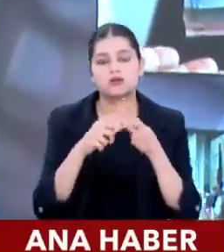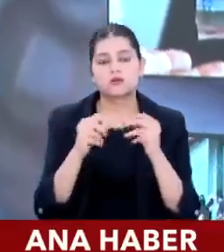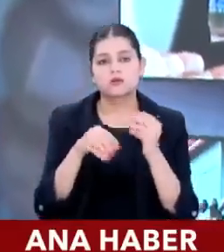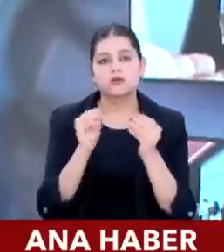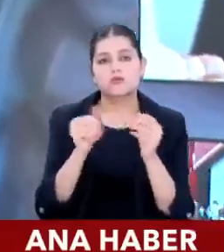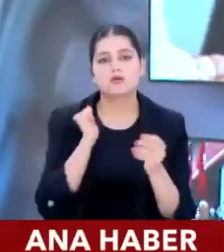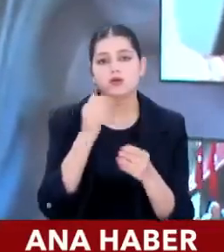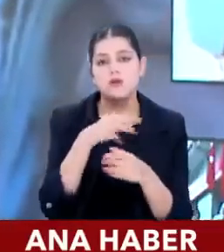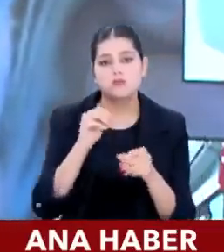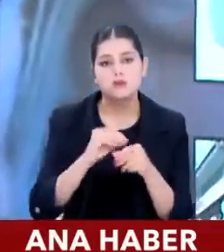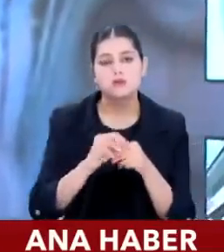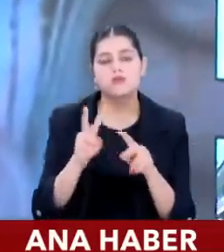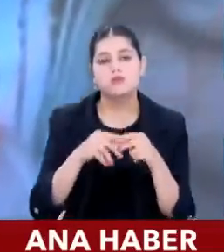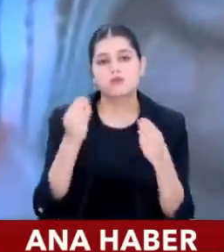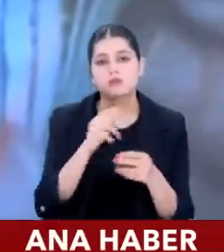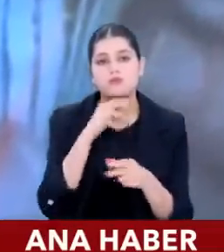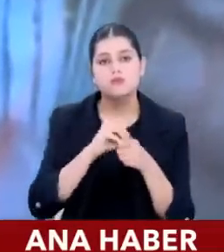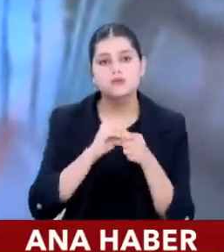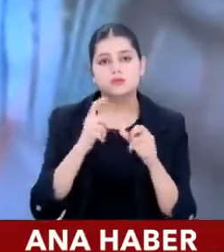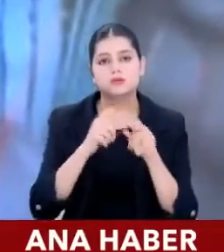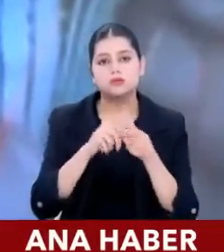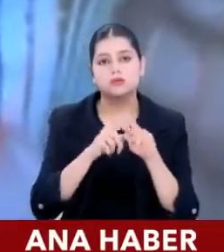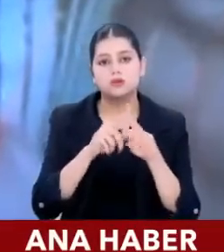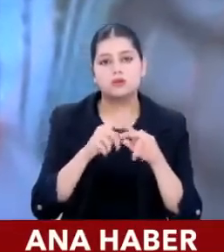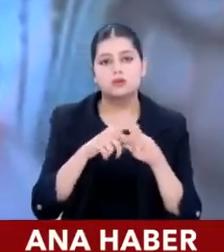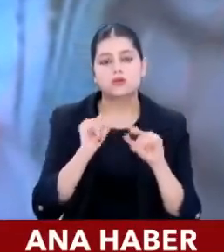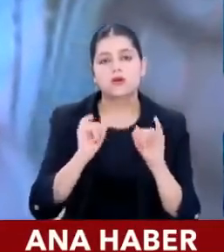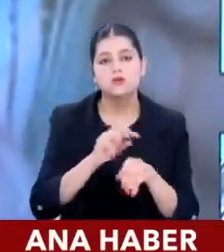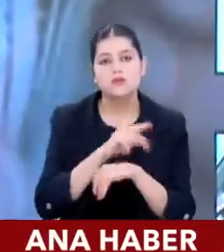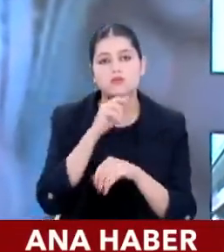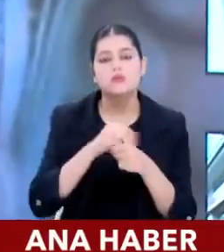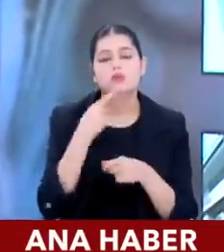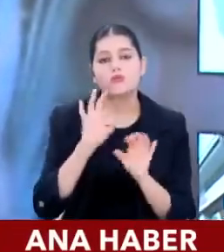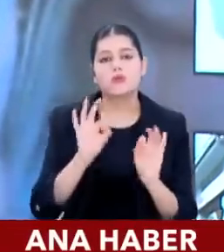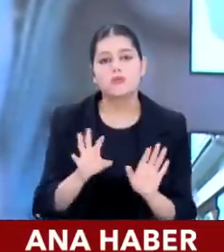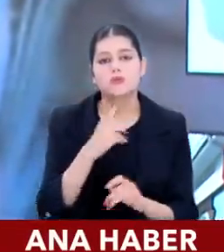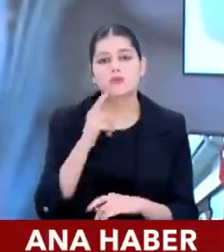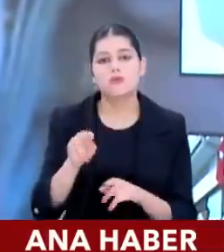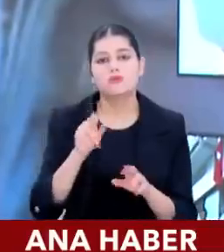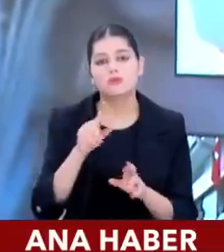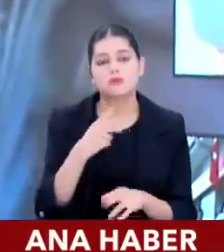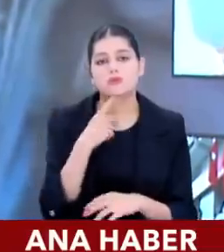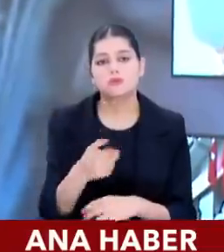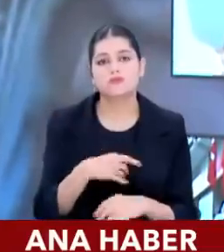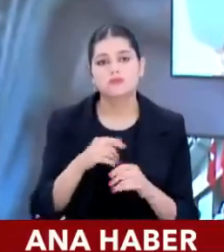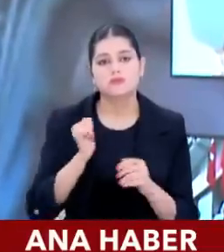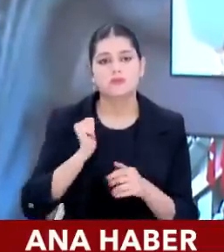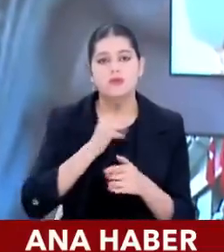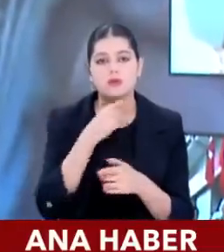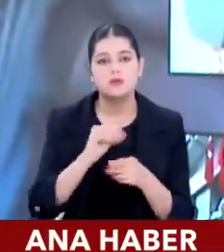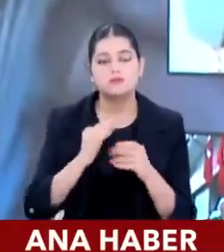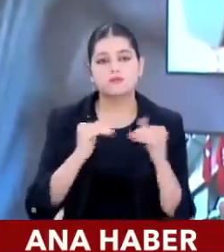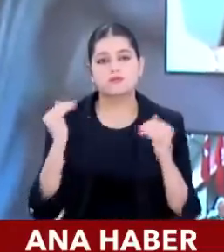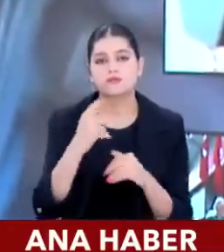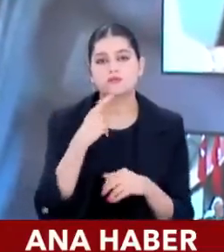belki asgari emekliye memura verilen oranda bir seyyanen zammın aynı oran demiyorum ama hani onun gibi asgari